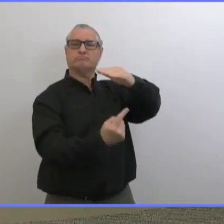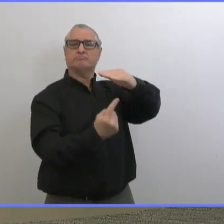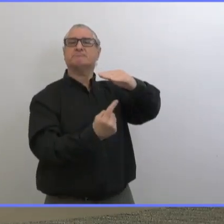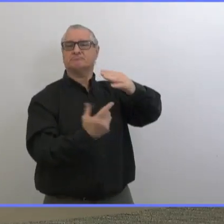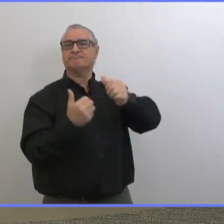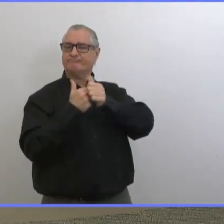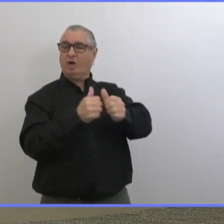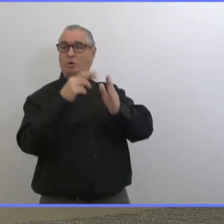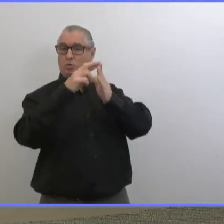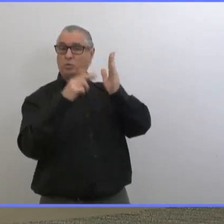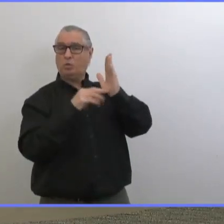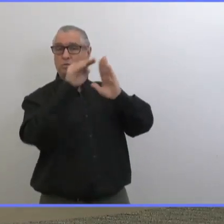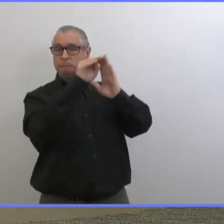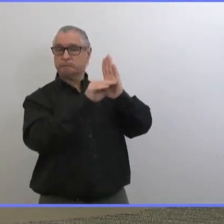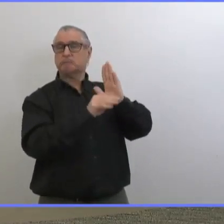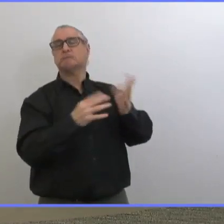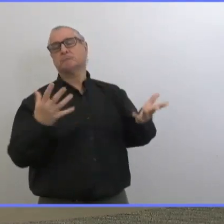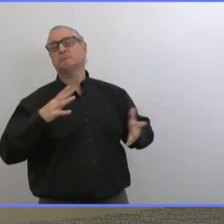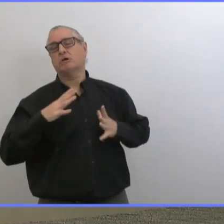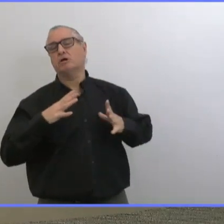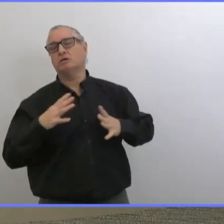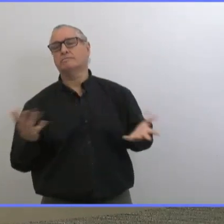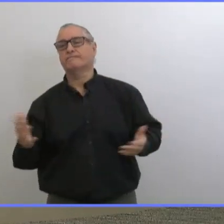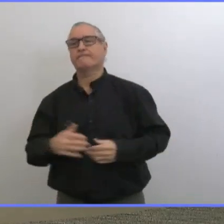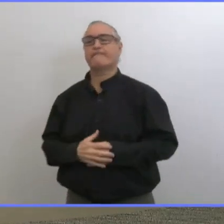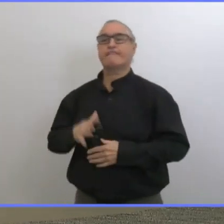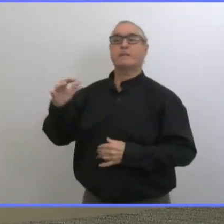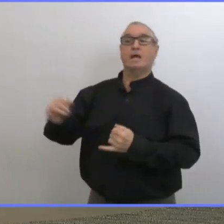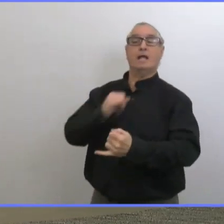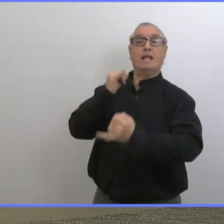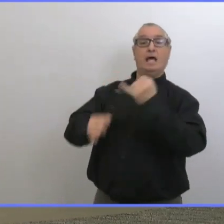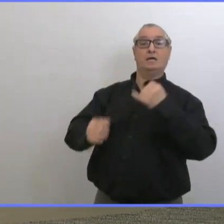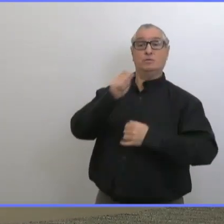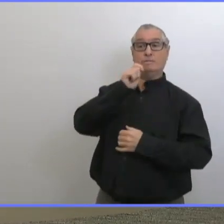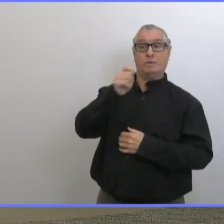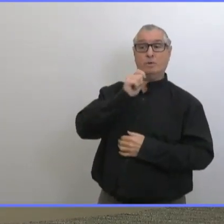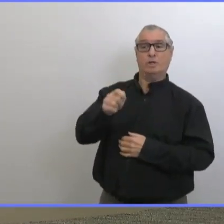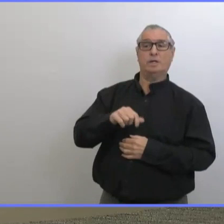le dernier journaliste cet après-midi de Global News Marnie